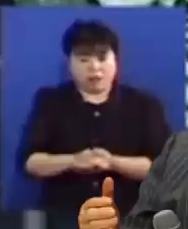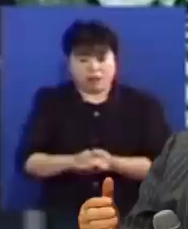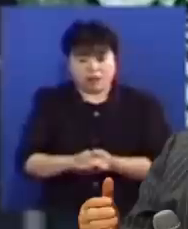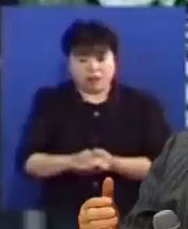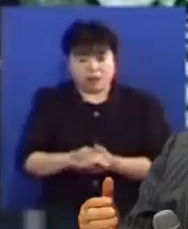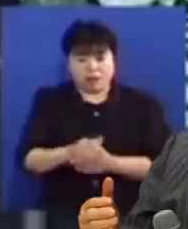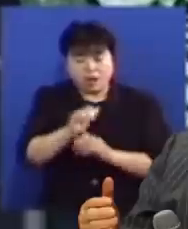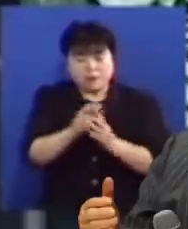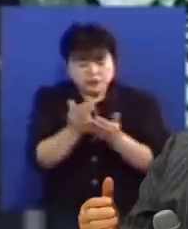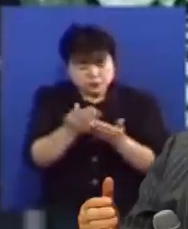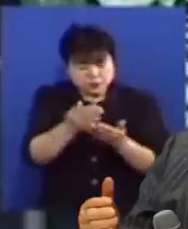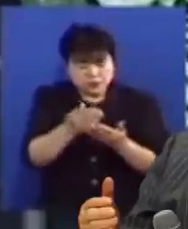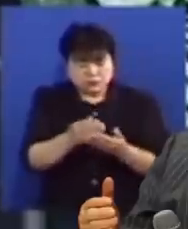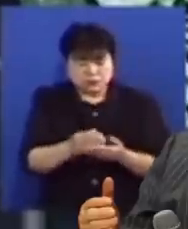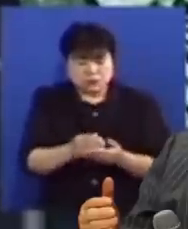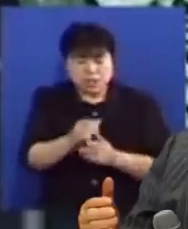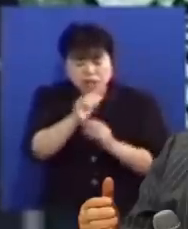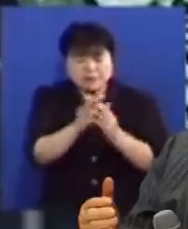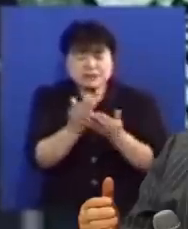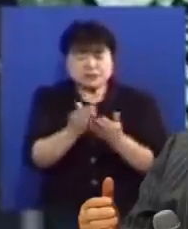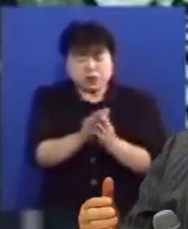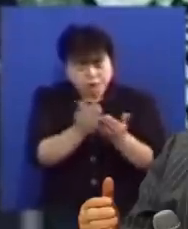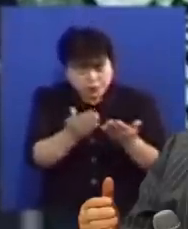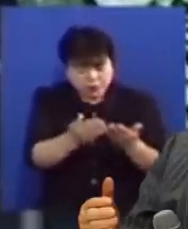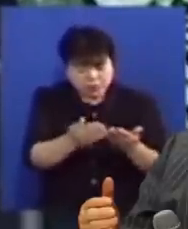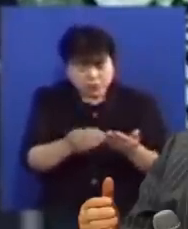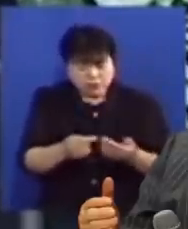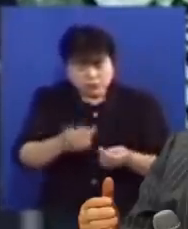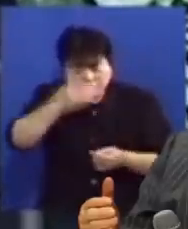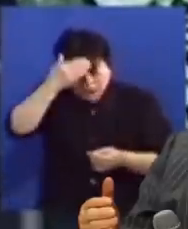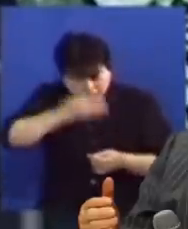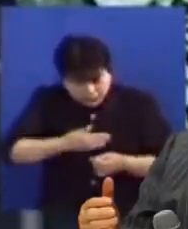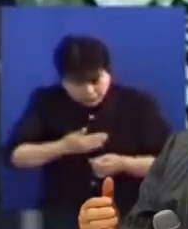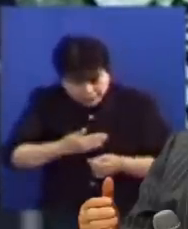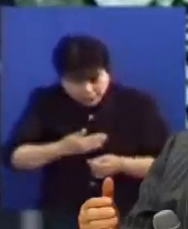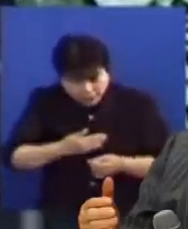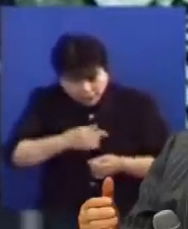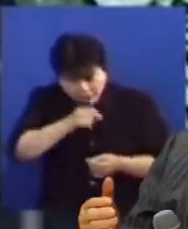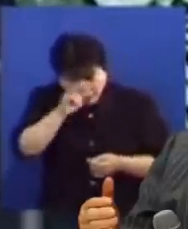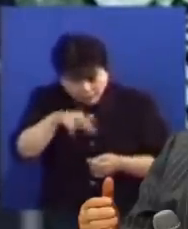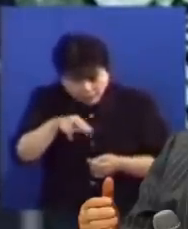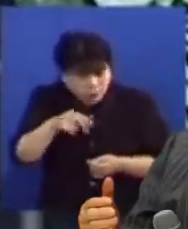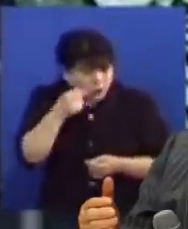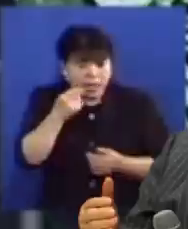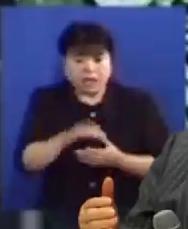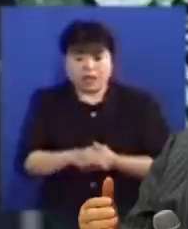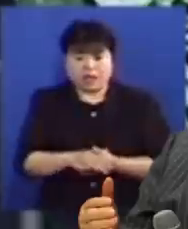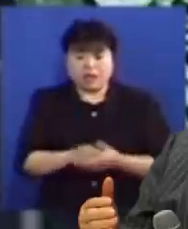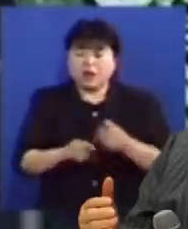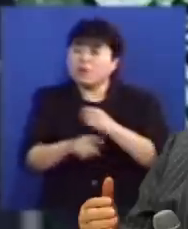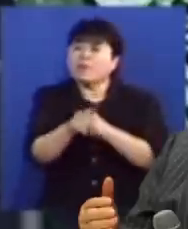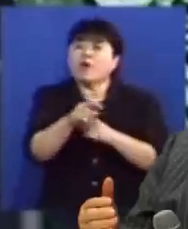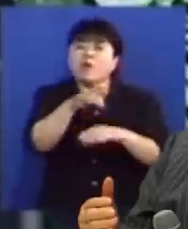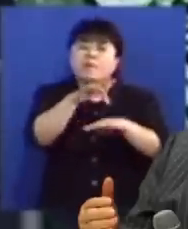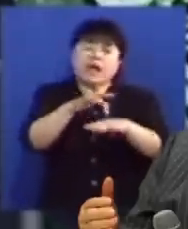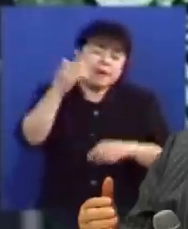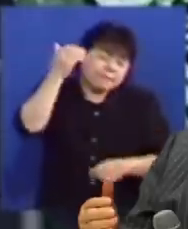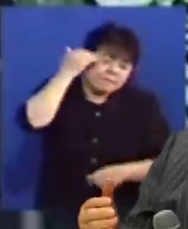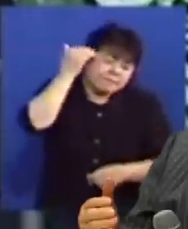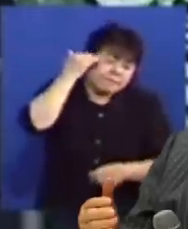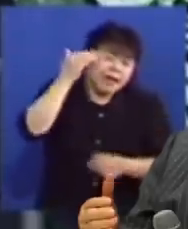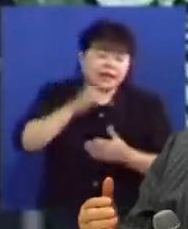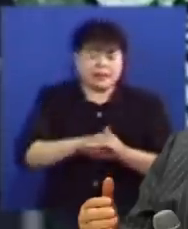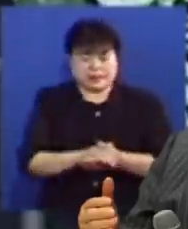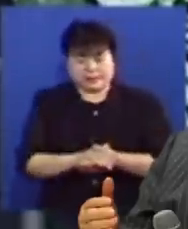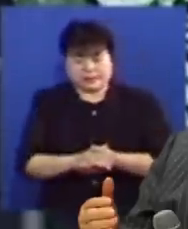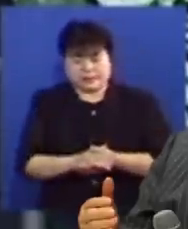자기도 그래요 나는 성경만 펼치면 눈이 캄캄해지고 안 보인다고 합니다 왜 그러냐 마귀가